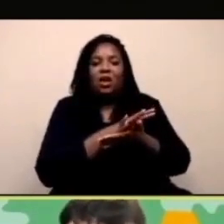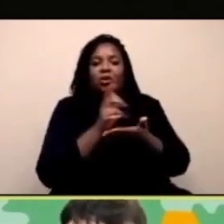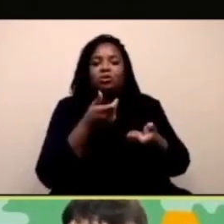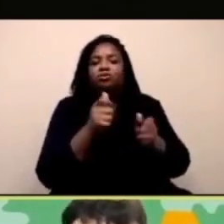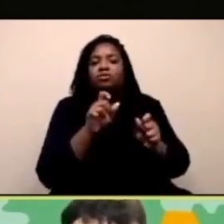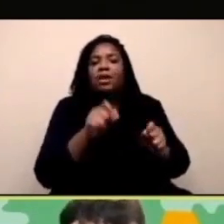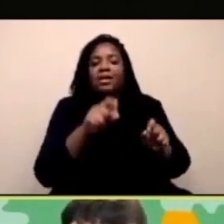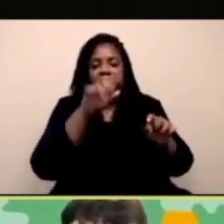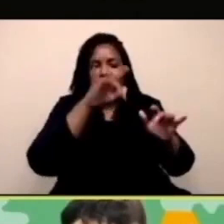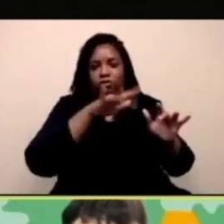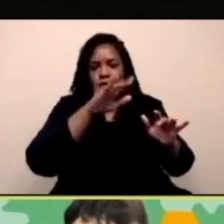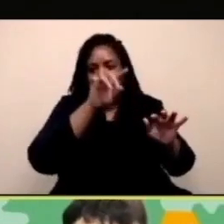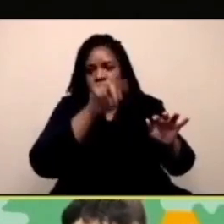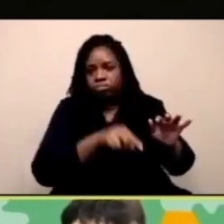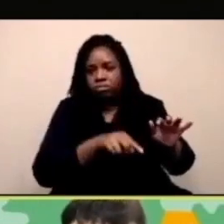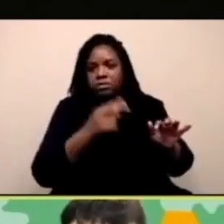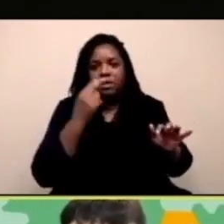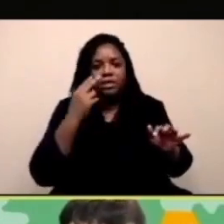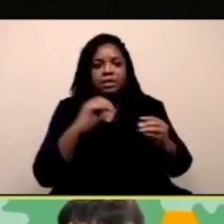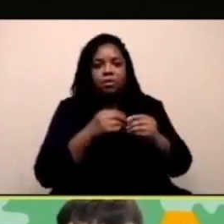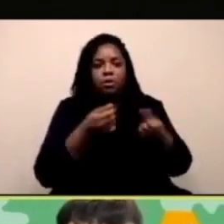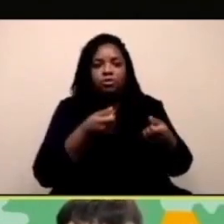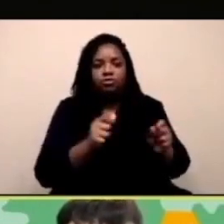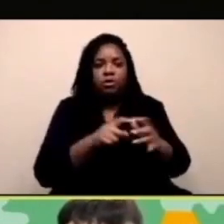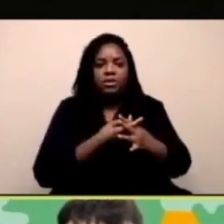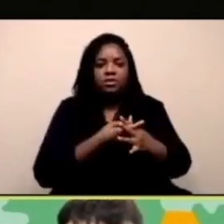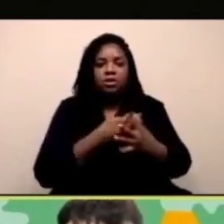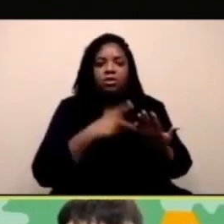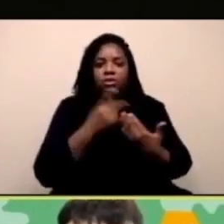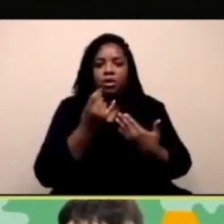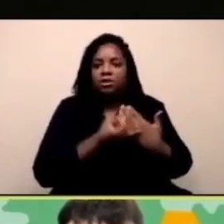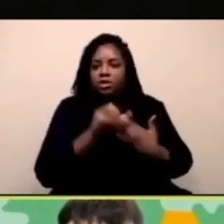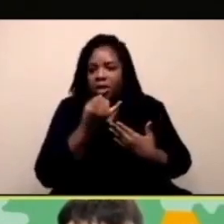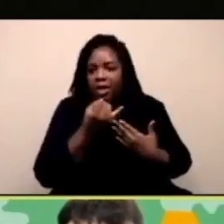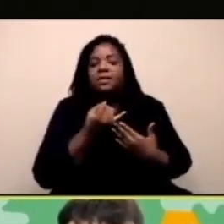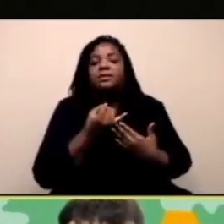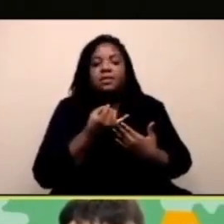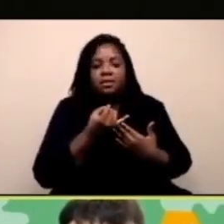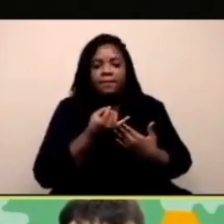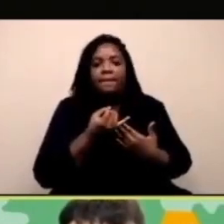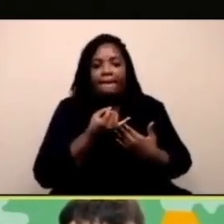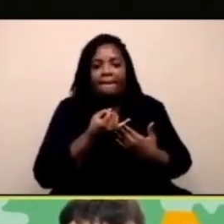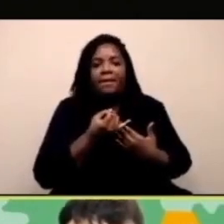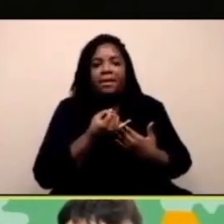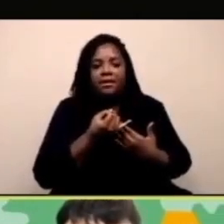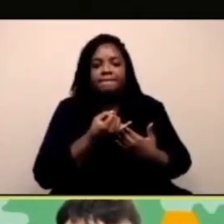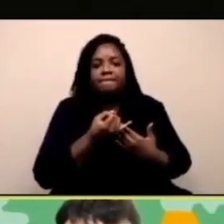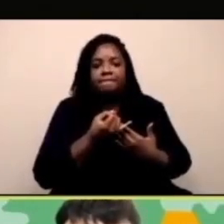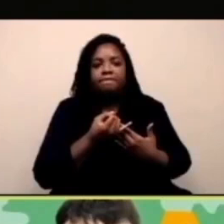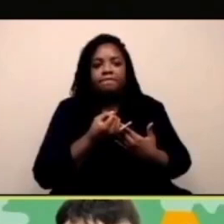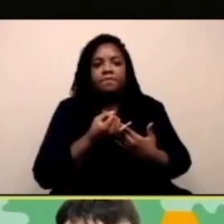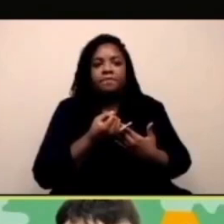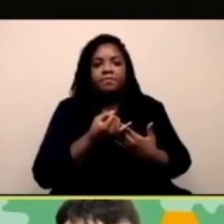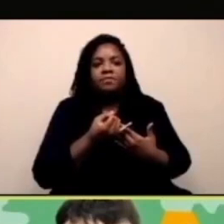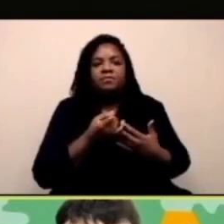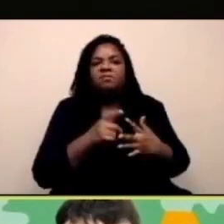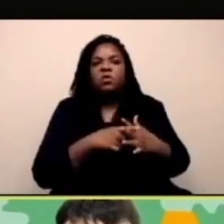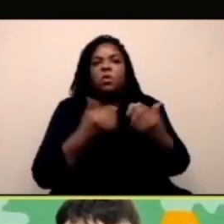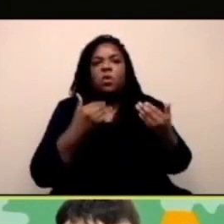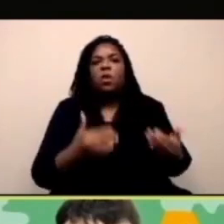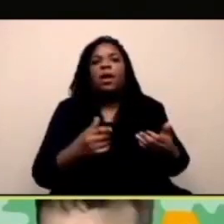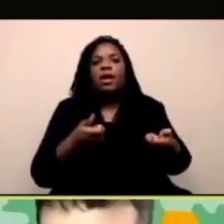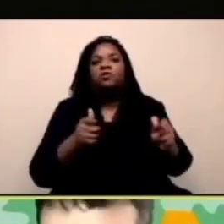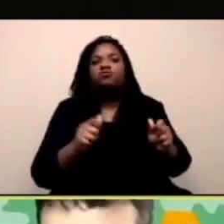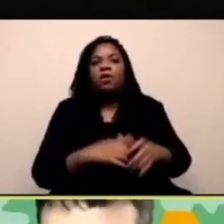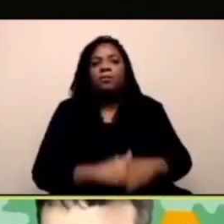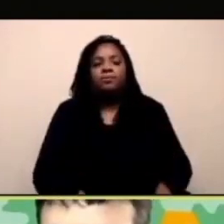Qui abbiamo una pagina con il video. Potete fare clic in provatelo, cominciare un